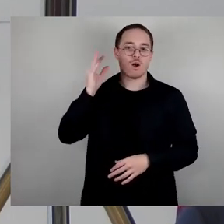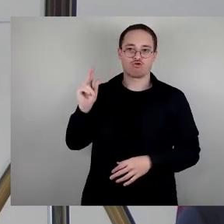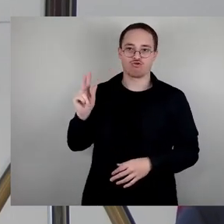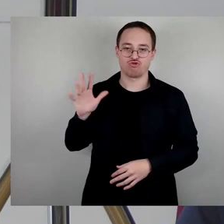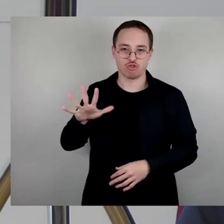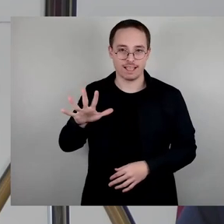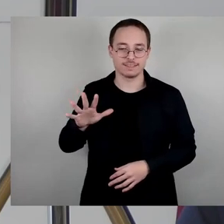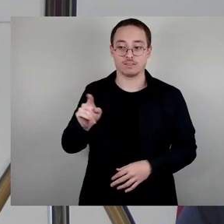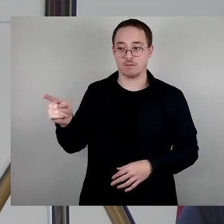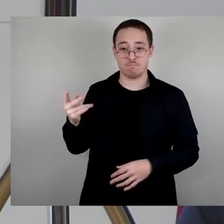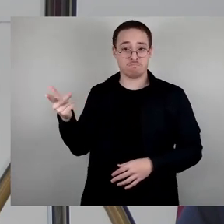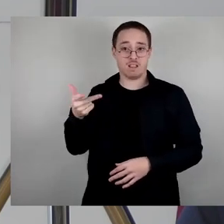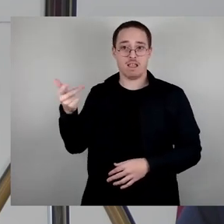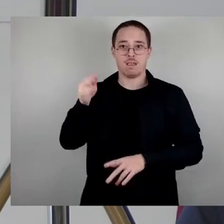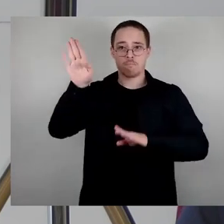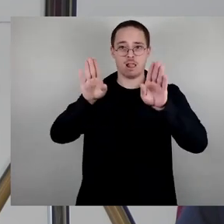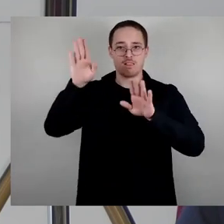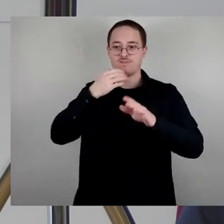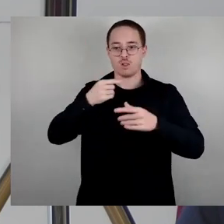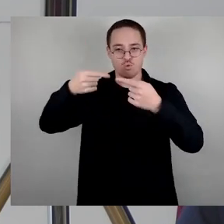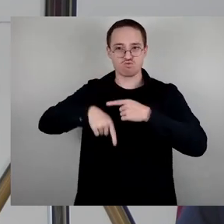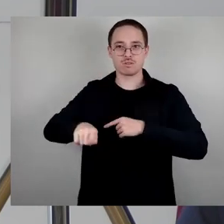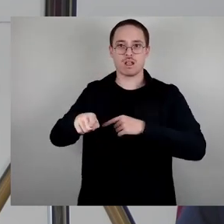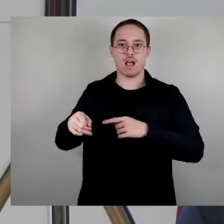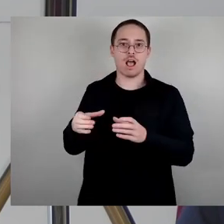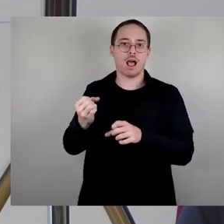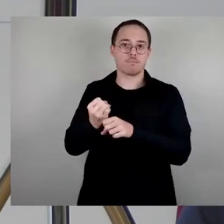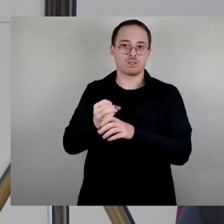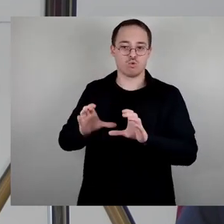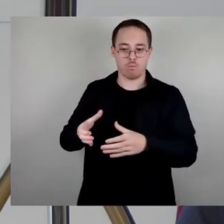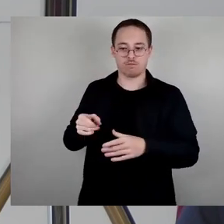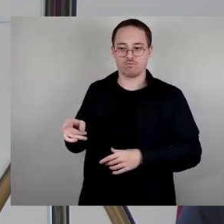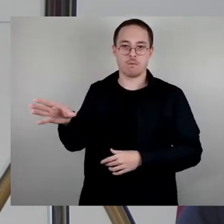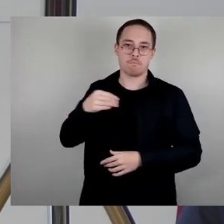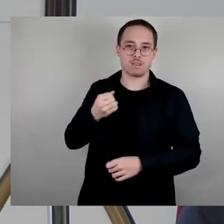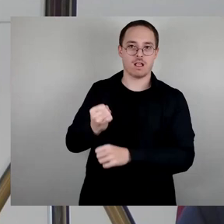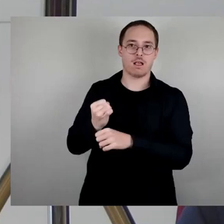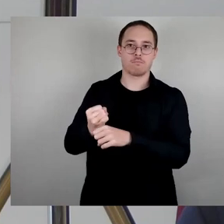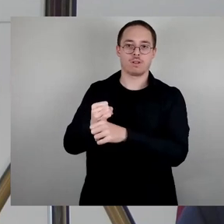entsprechenden Unterarbeitsgruppe zum Gedenkort Altmarkt mitwirken möchten. Ich gehe davon aus, dass